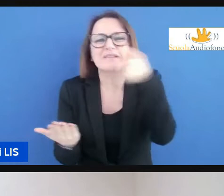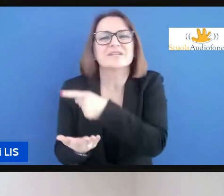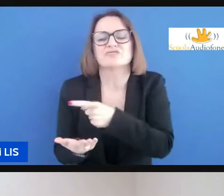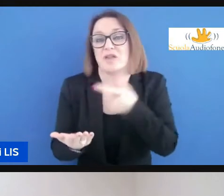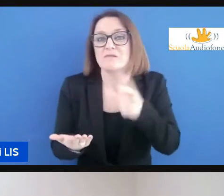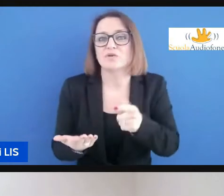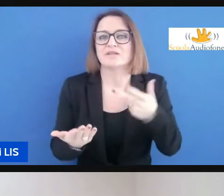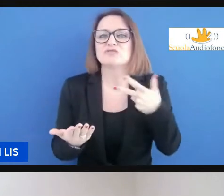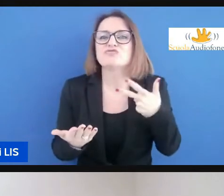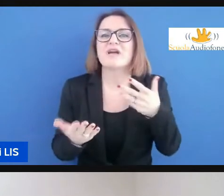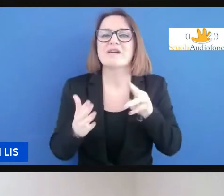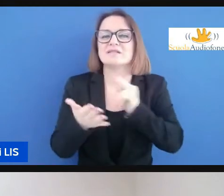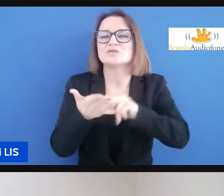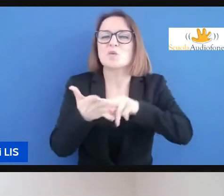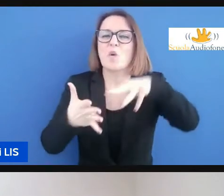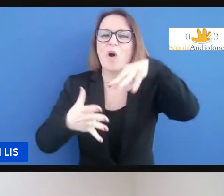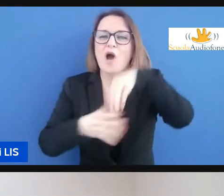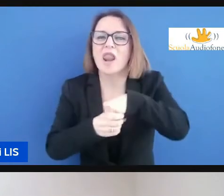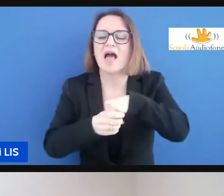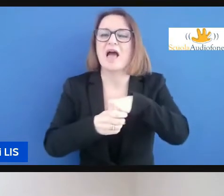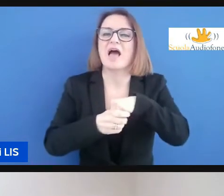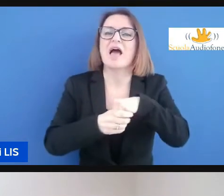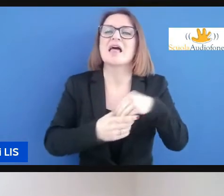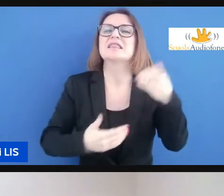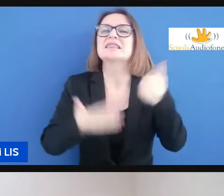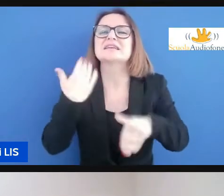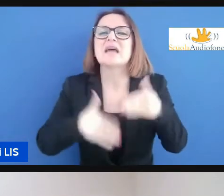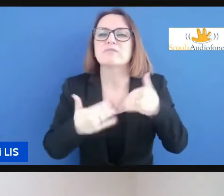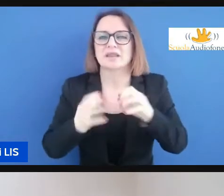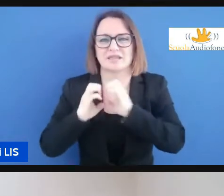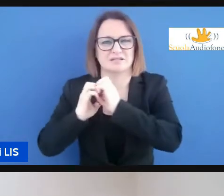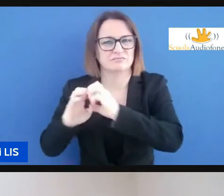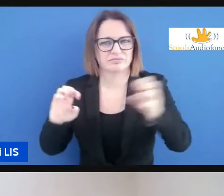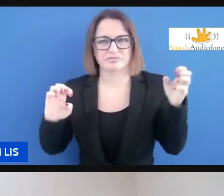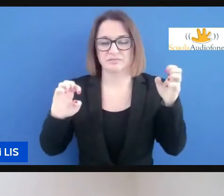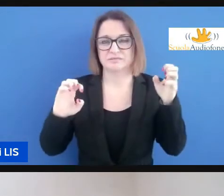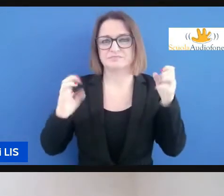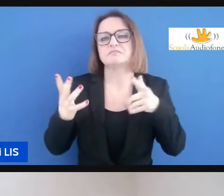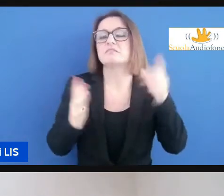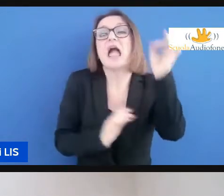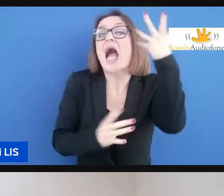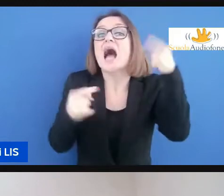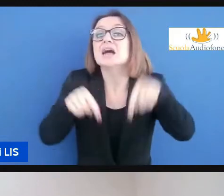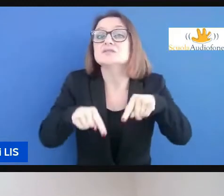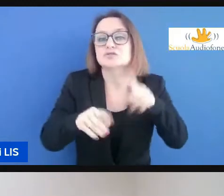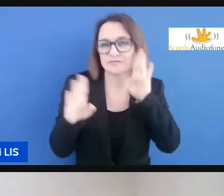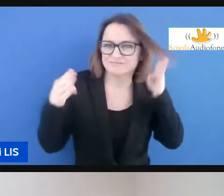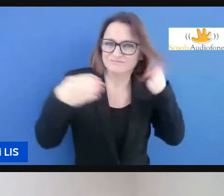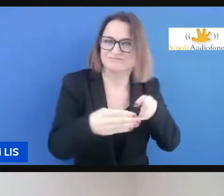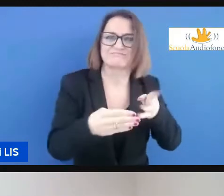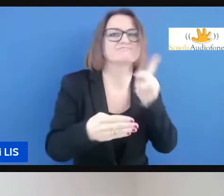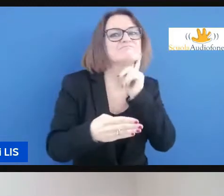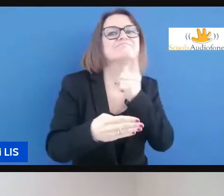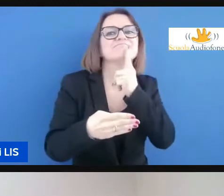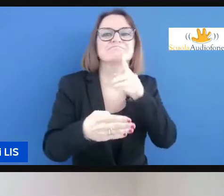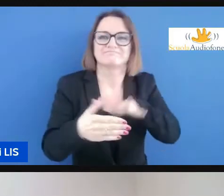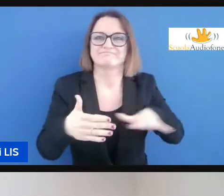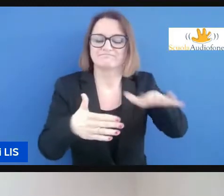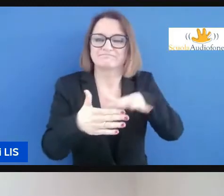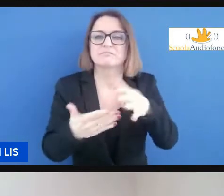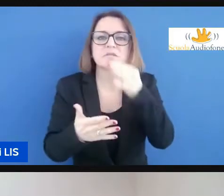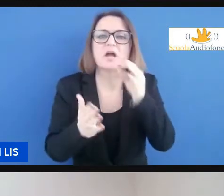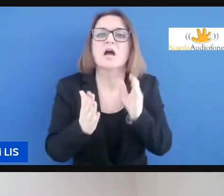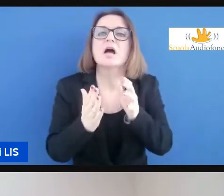disabilità di vario tipo in questo caso ci focalizziamo sulla sordità non esiste quindi un